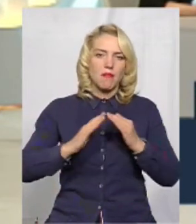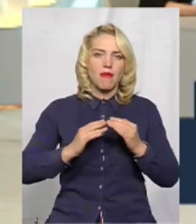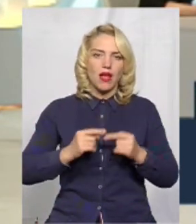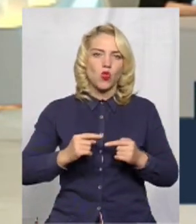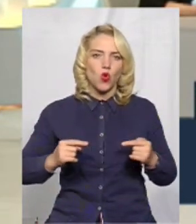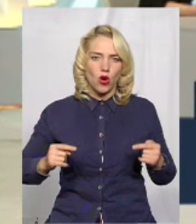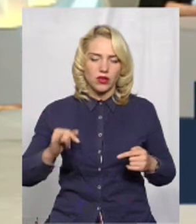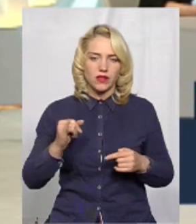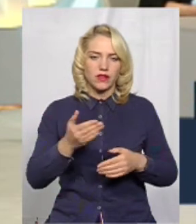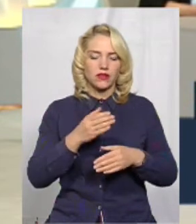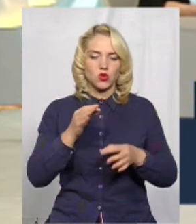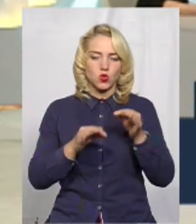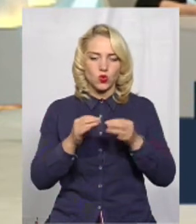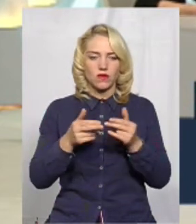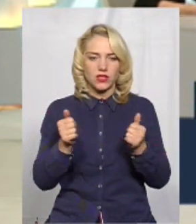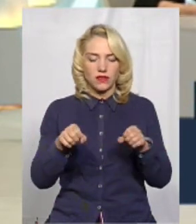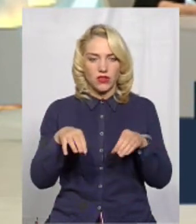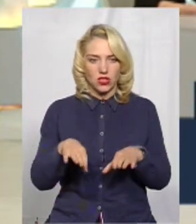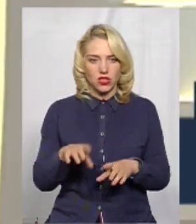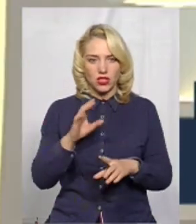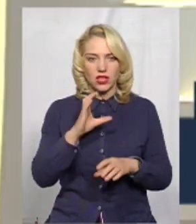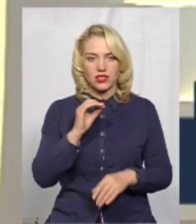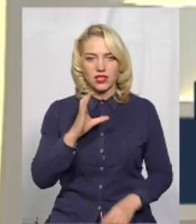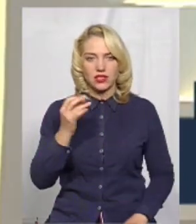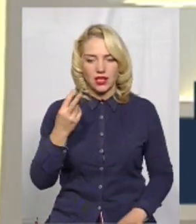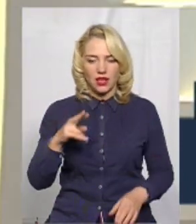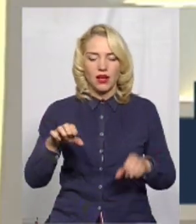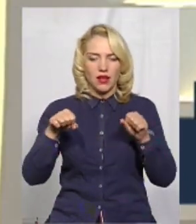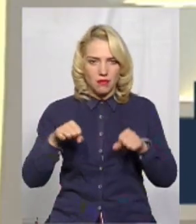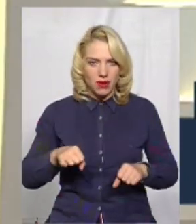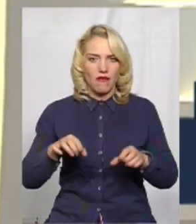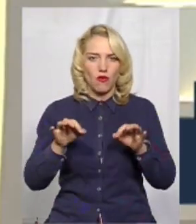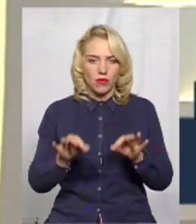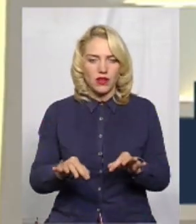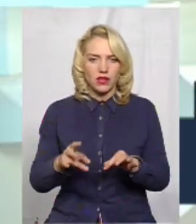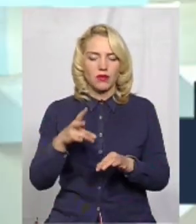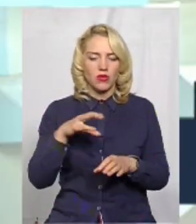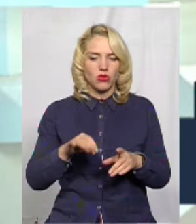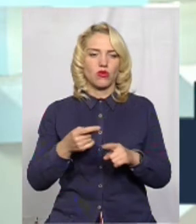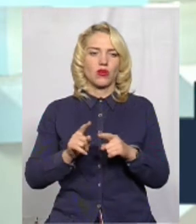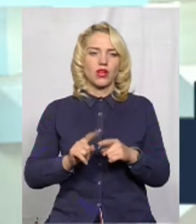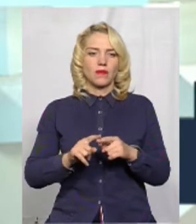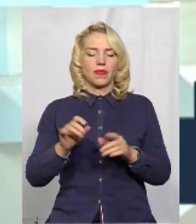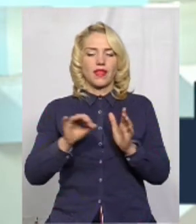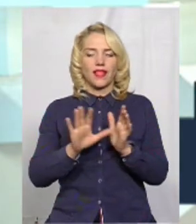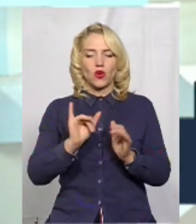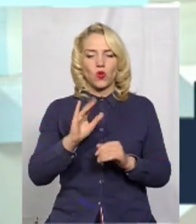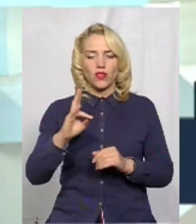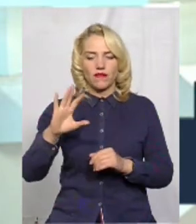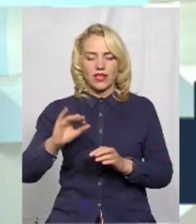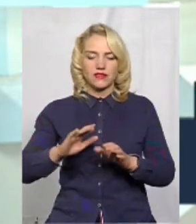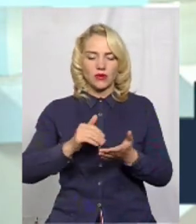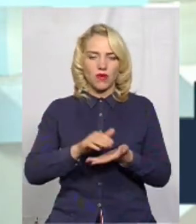визнав рішення сесії правомірним, що договір розірваний. Але знову ж таки енергоінвест відмовлявся